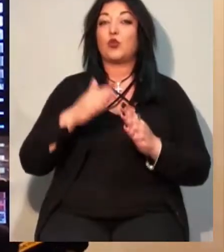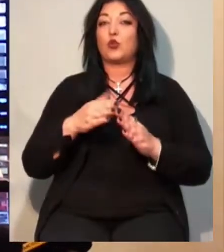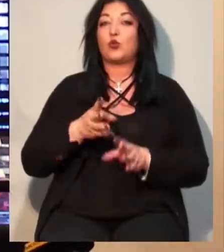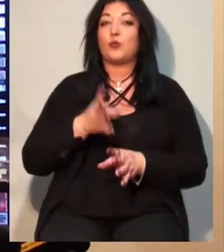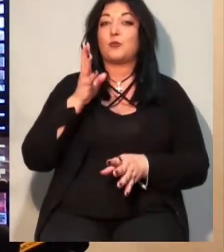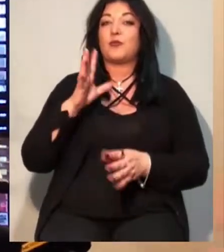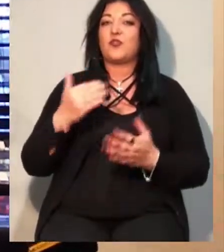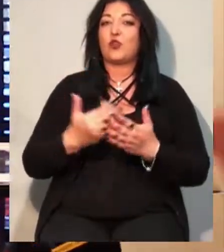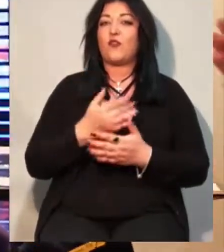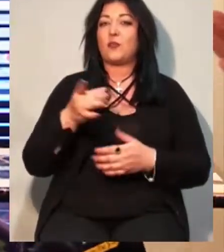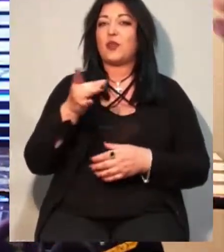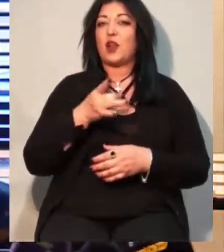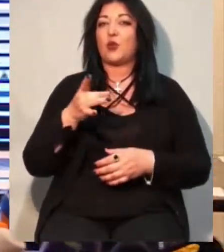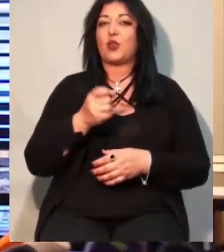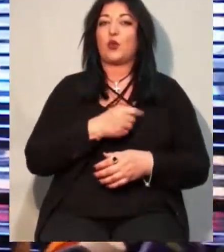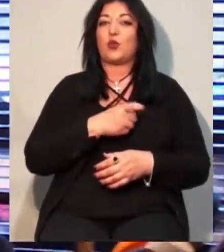районів Одеси.